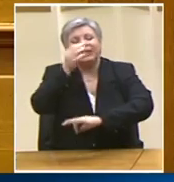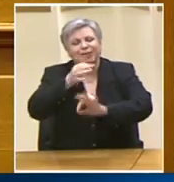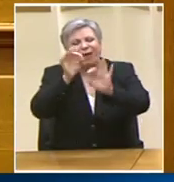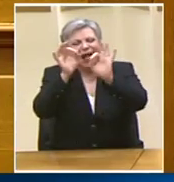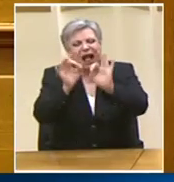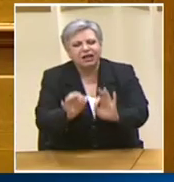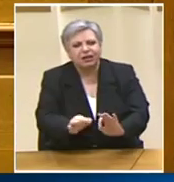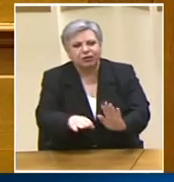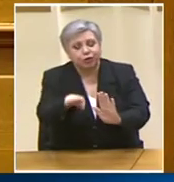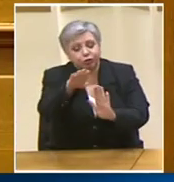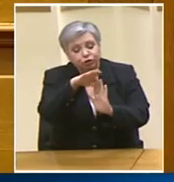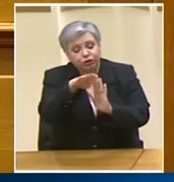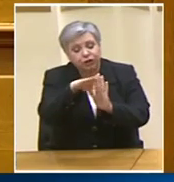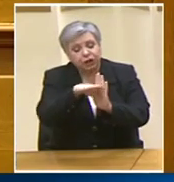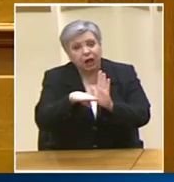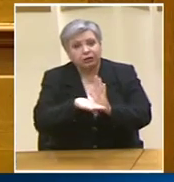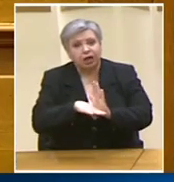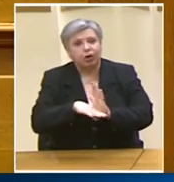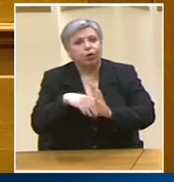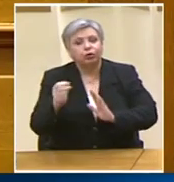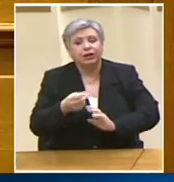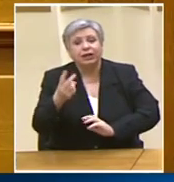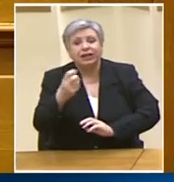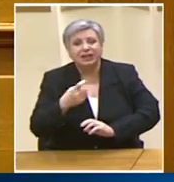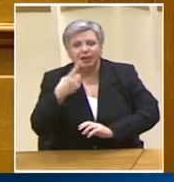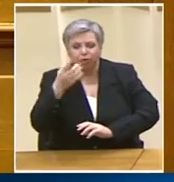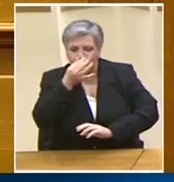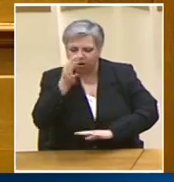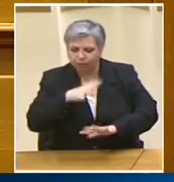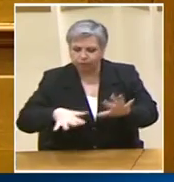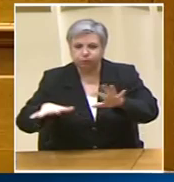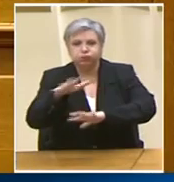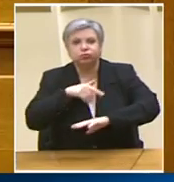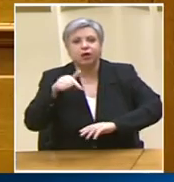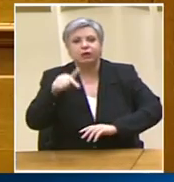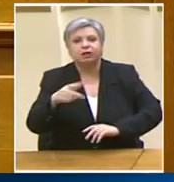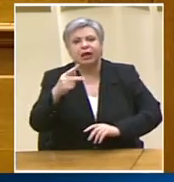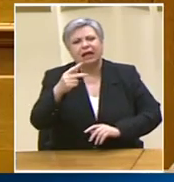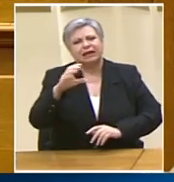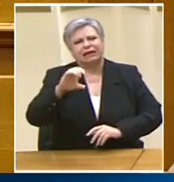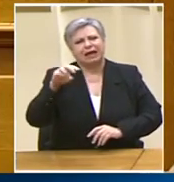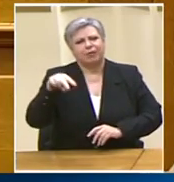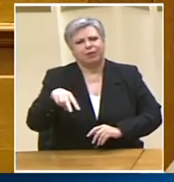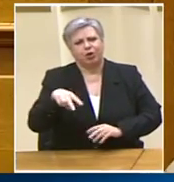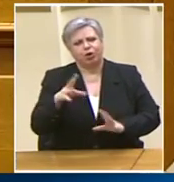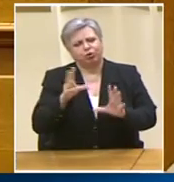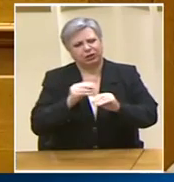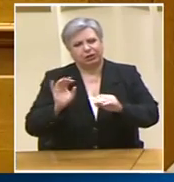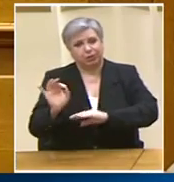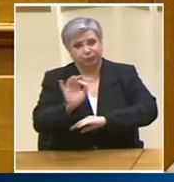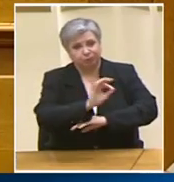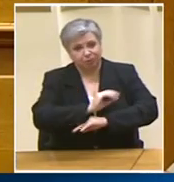τα 21 σκάνδαλα του Κερτνό το πώς έφευγε το δημόσιο χρήμα